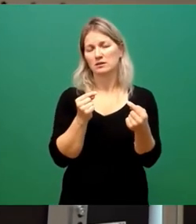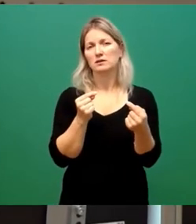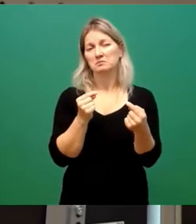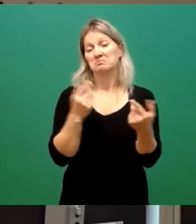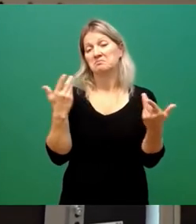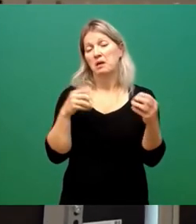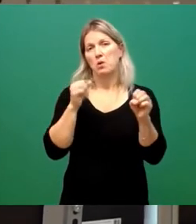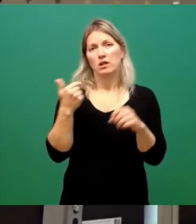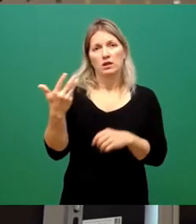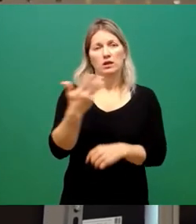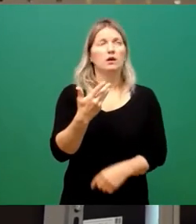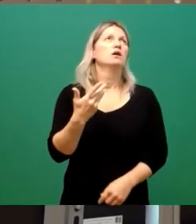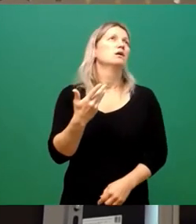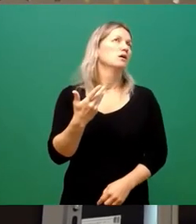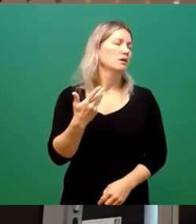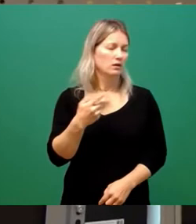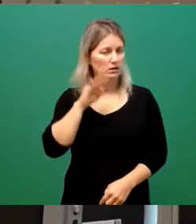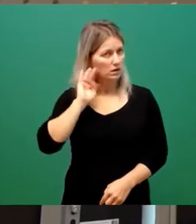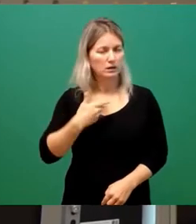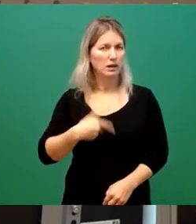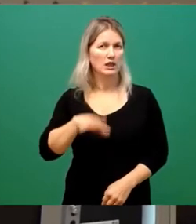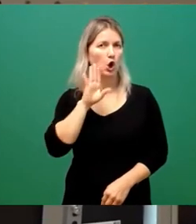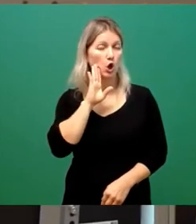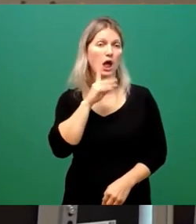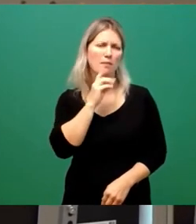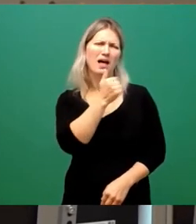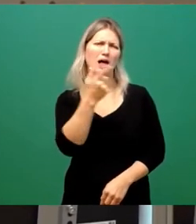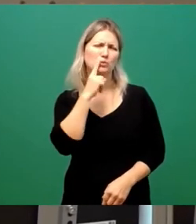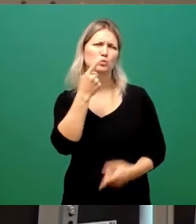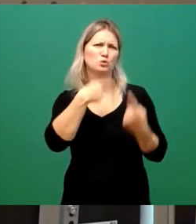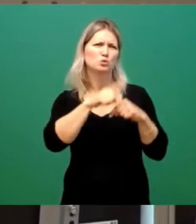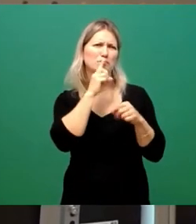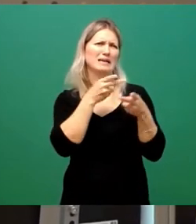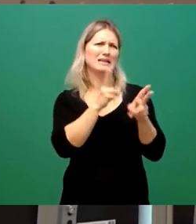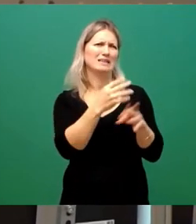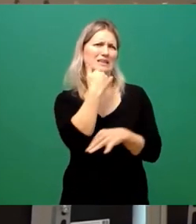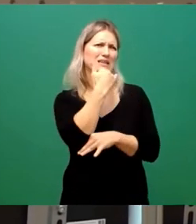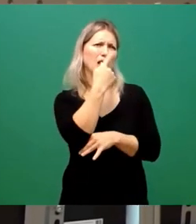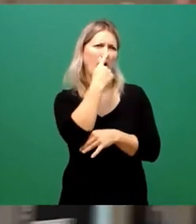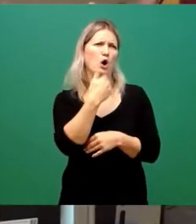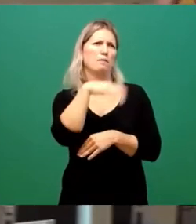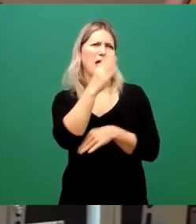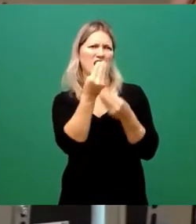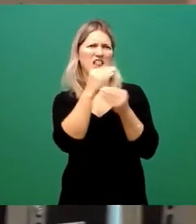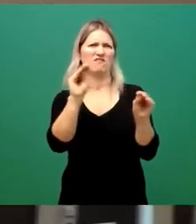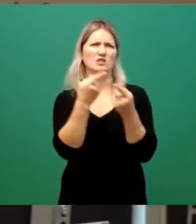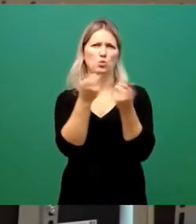hören wollen, das Thema, einige richtige Stellungen und auch einige Informationen. Zunächst, Herr Oberbürgermeister,